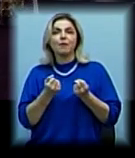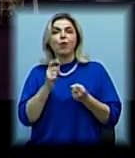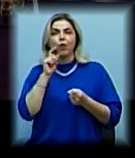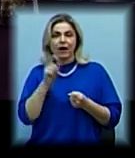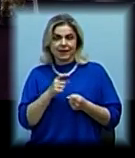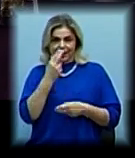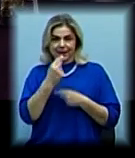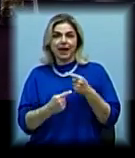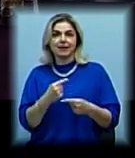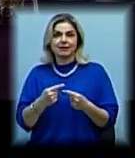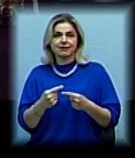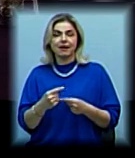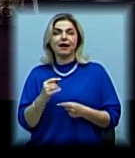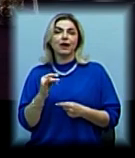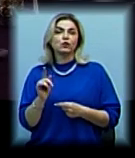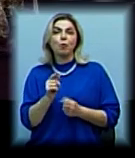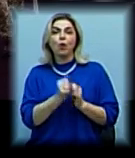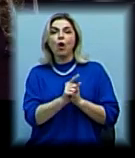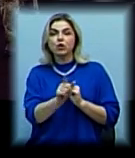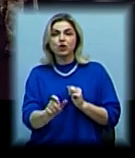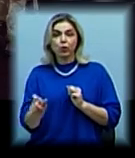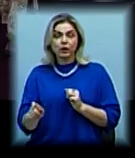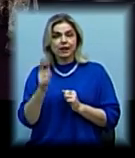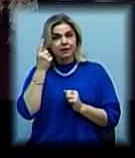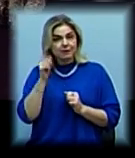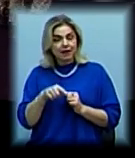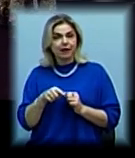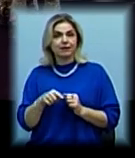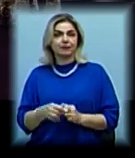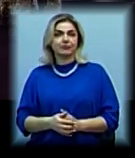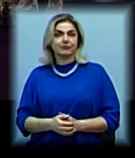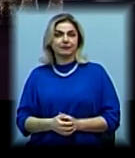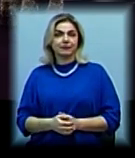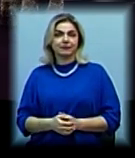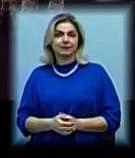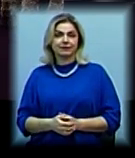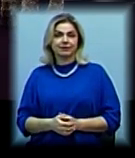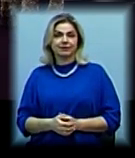традиції, щоб кожна людина знала та